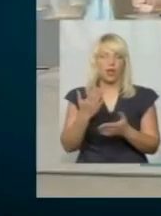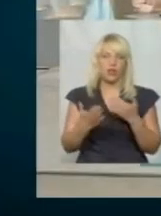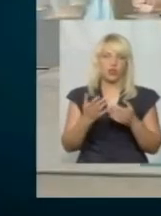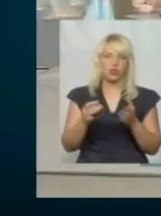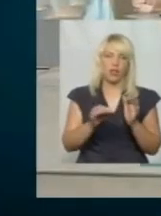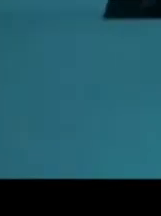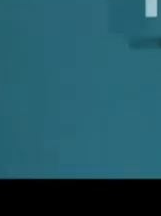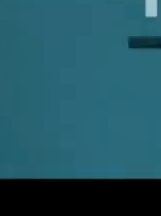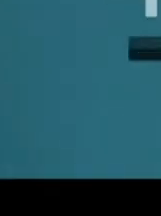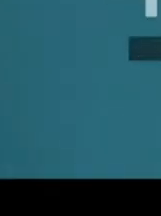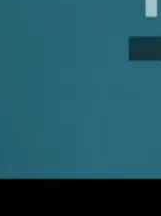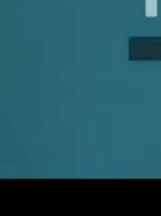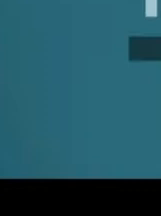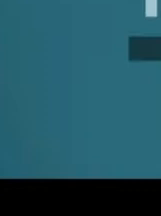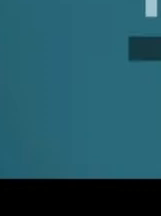ти платиш менше.